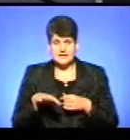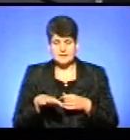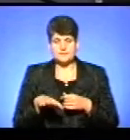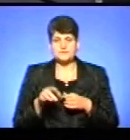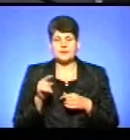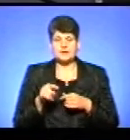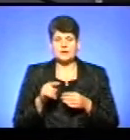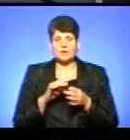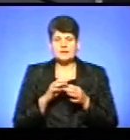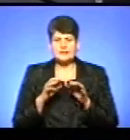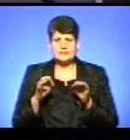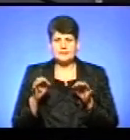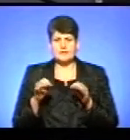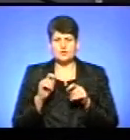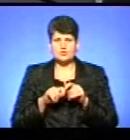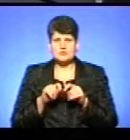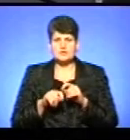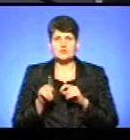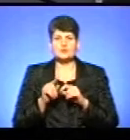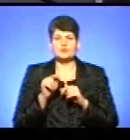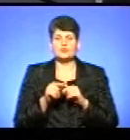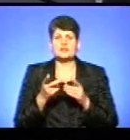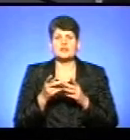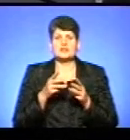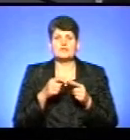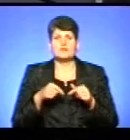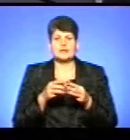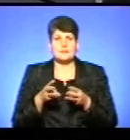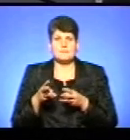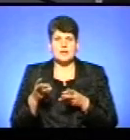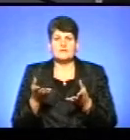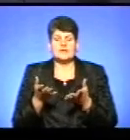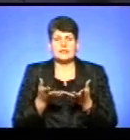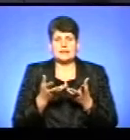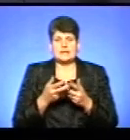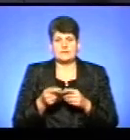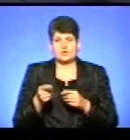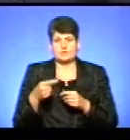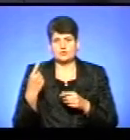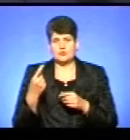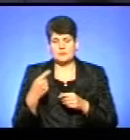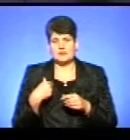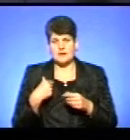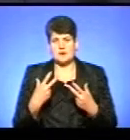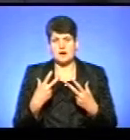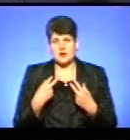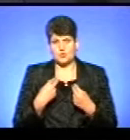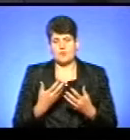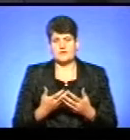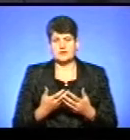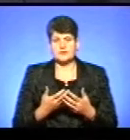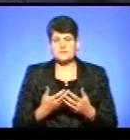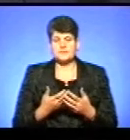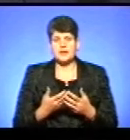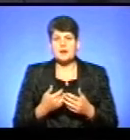такого детального і повного дослідження щодо того, які види палива і в якій кількості, наприклад, на Тернопільській області нам гарантовано доступні. А